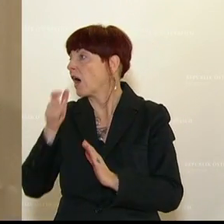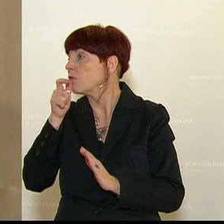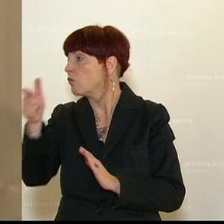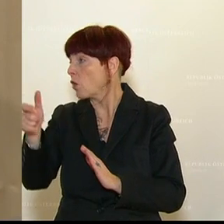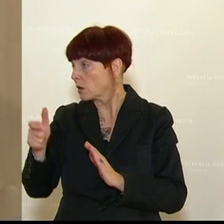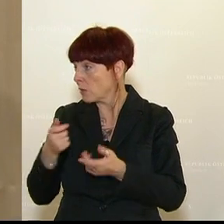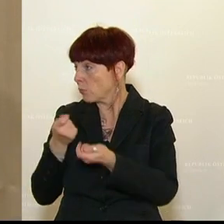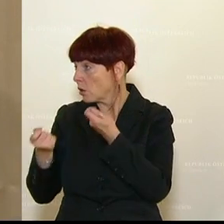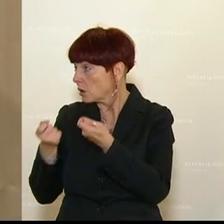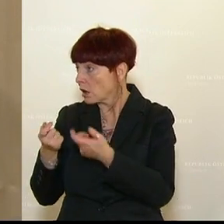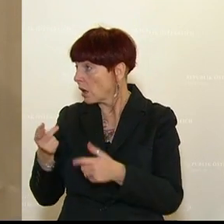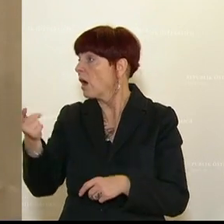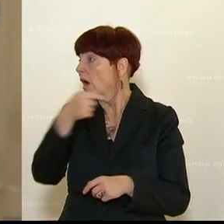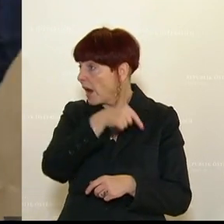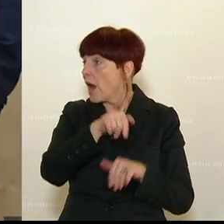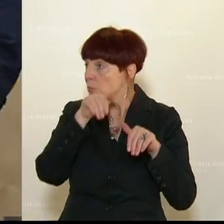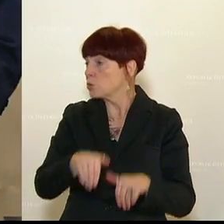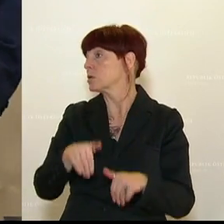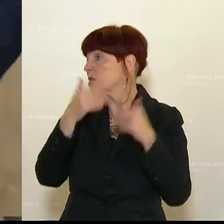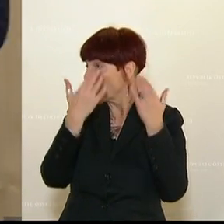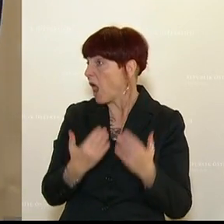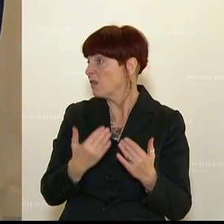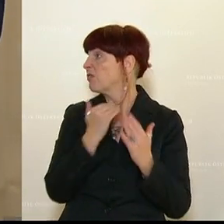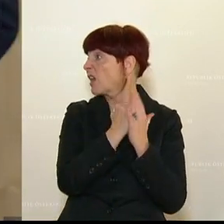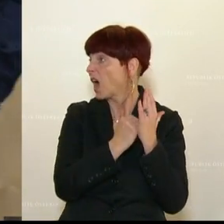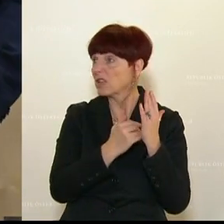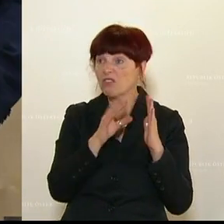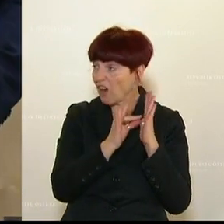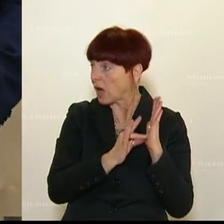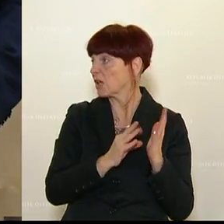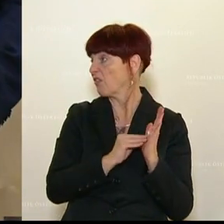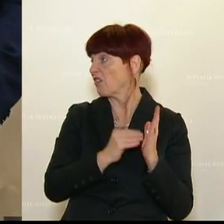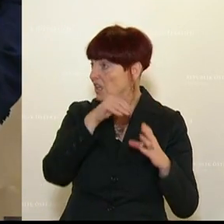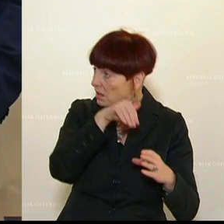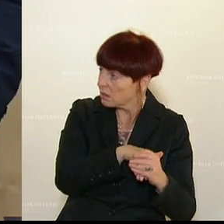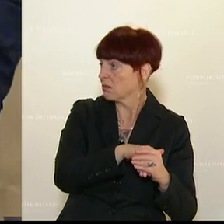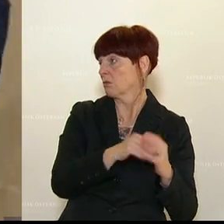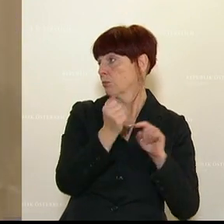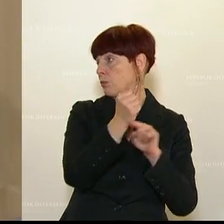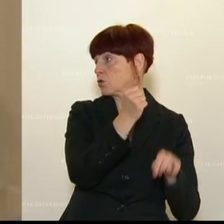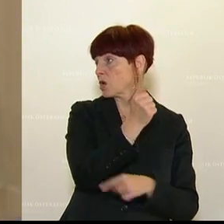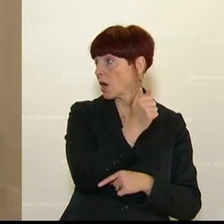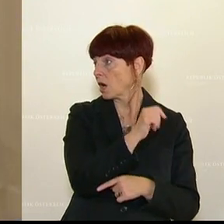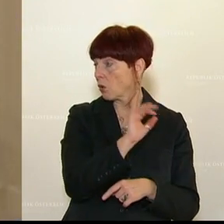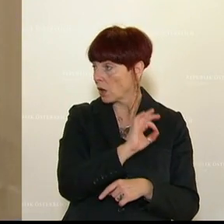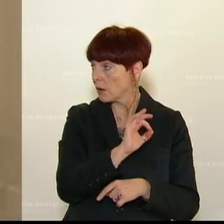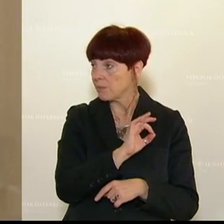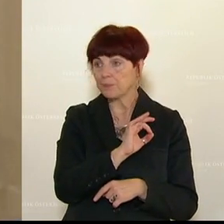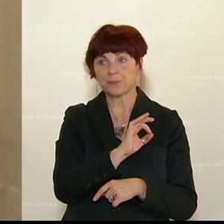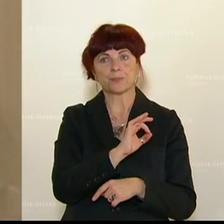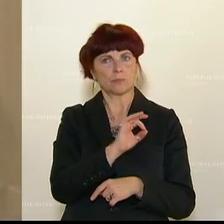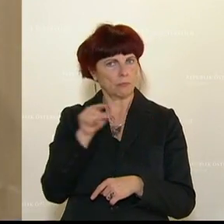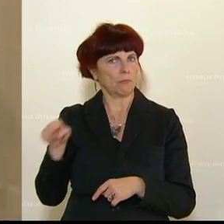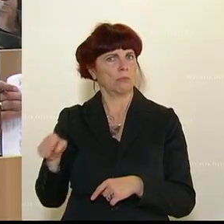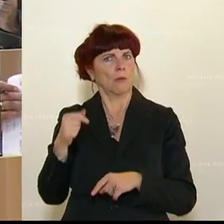auf Basis von Zahlen, Daten und Fakten machen. Ich weiß ja nicht, wie sozusagen die Kollegen der ÖVP die Geschäftsführerhaftung wahrnehmen, aber irgendwie auf Sand